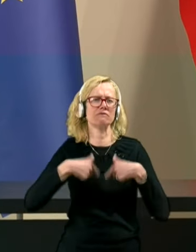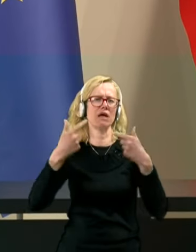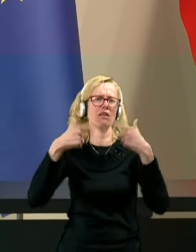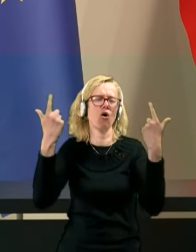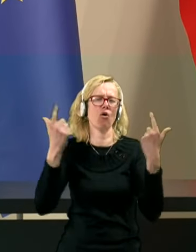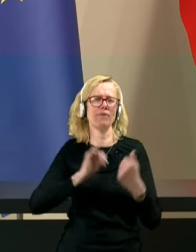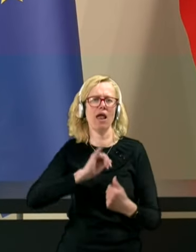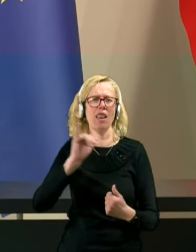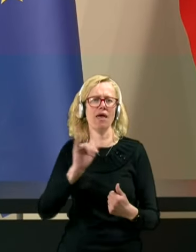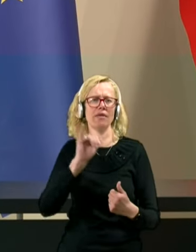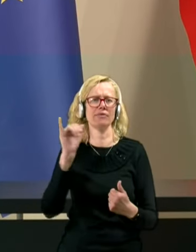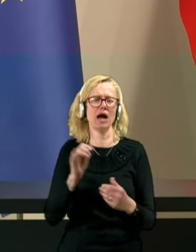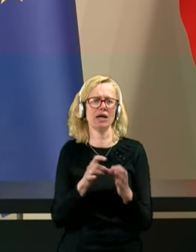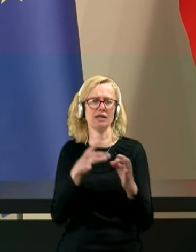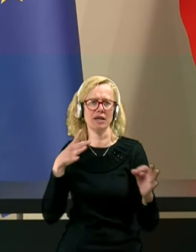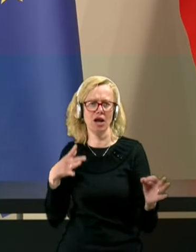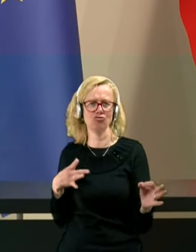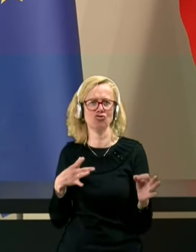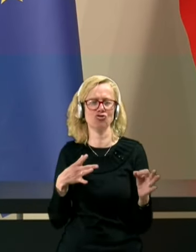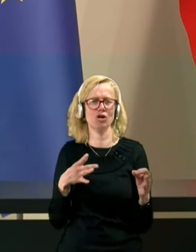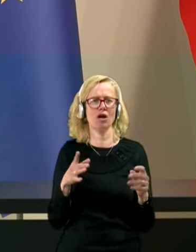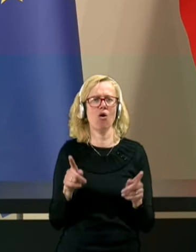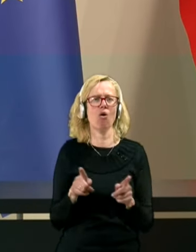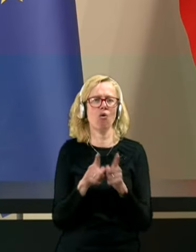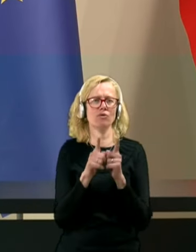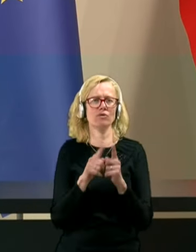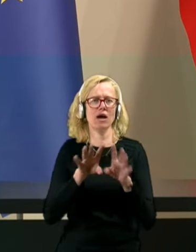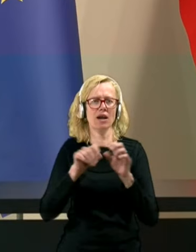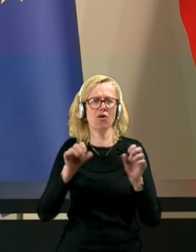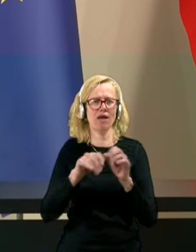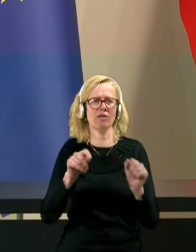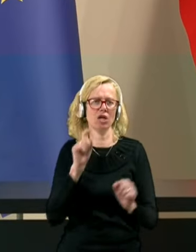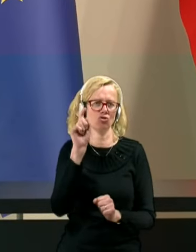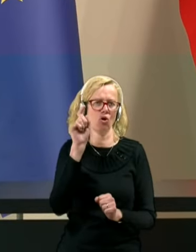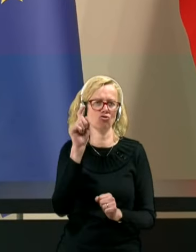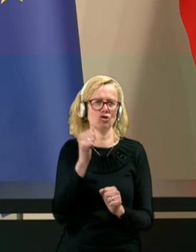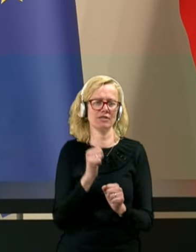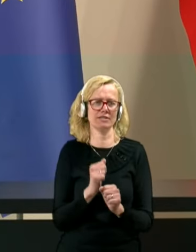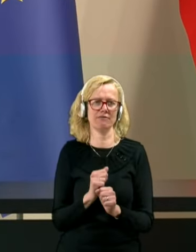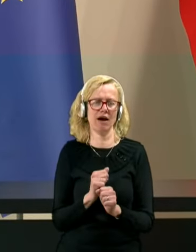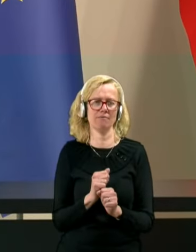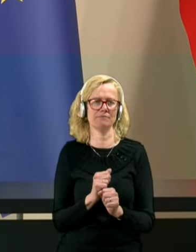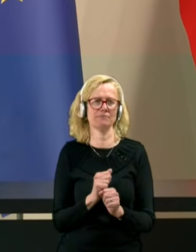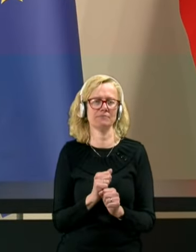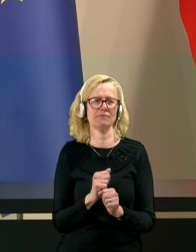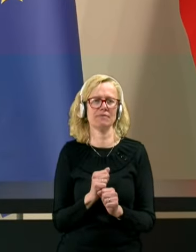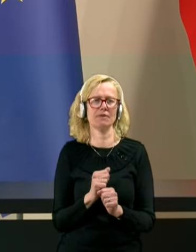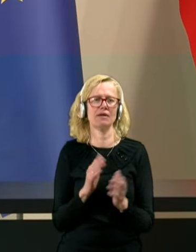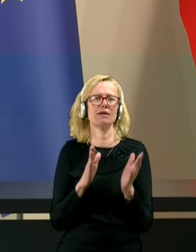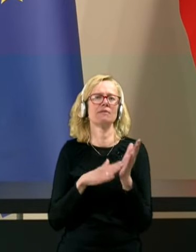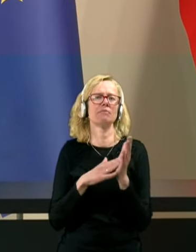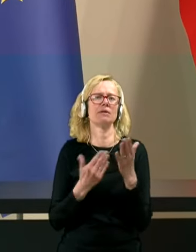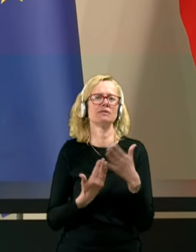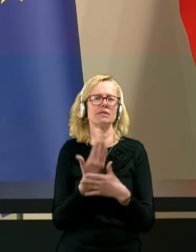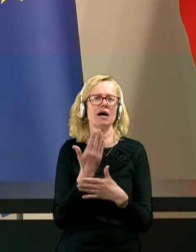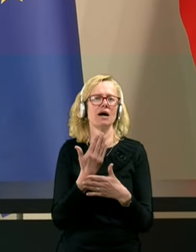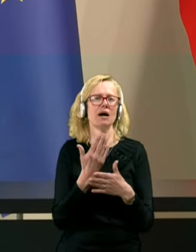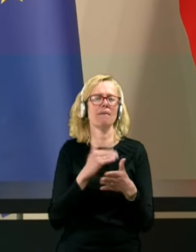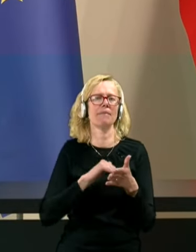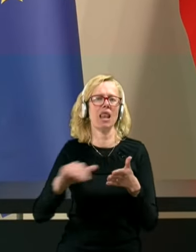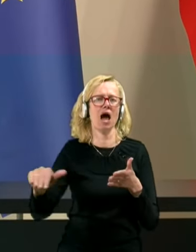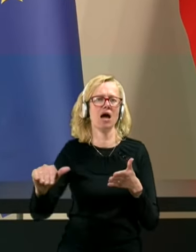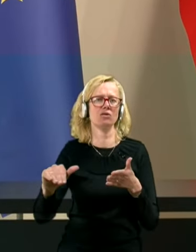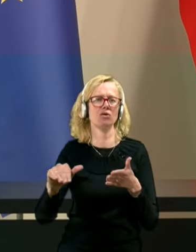hitrejše od ravnanja tožilstva, recimo za milijardo